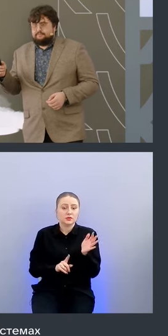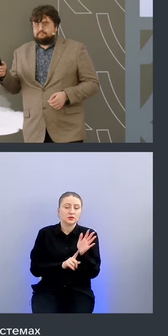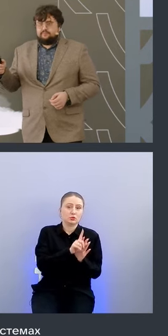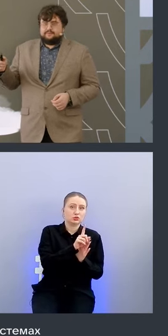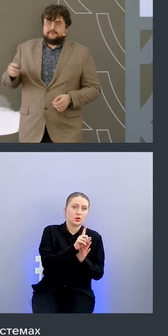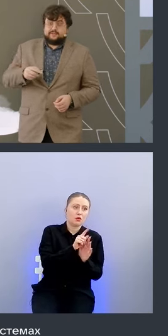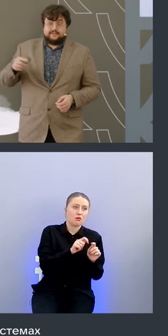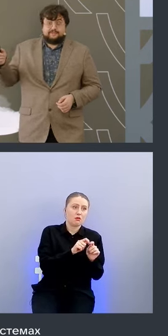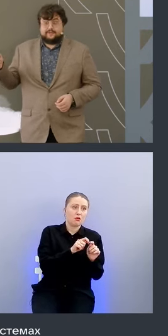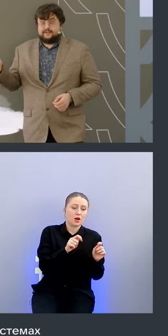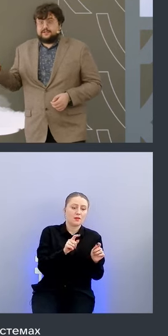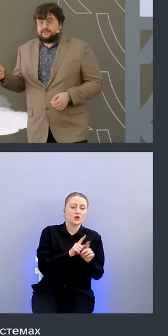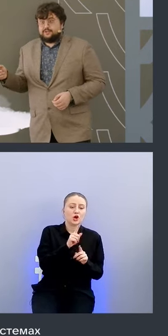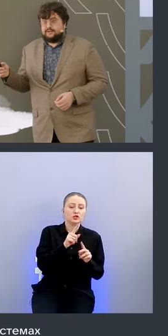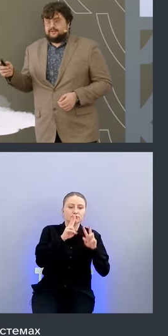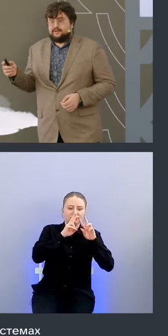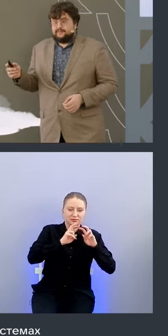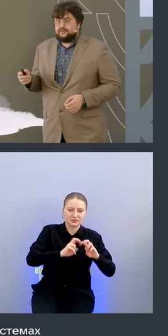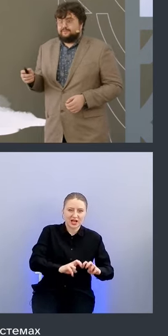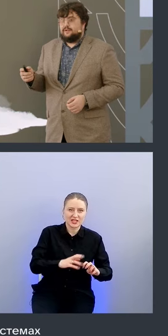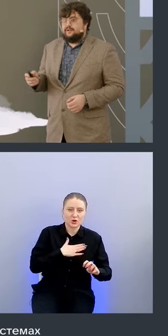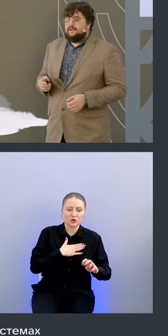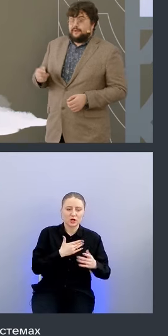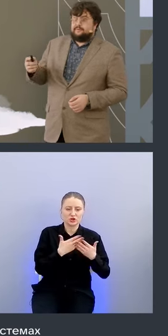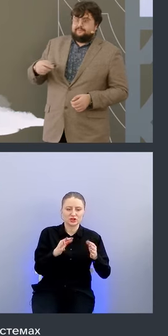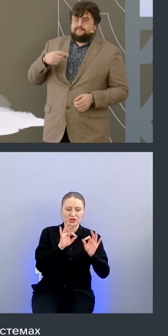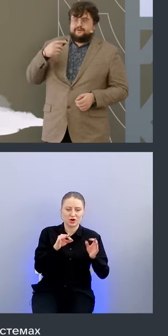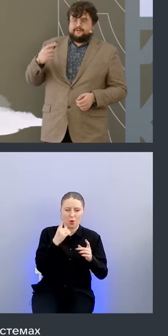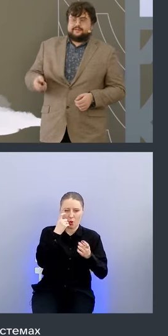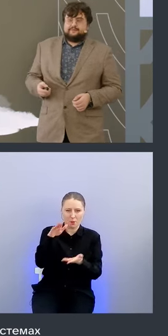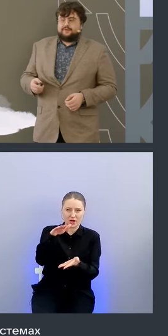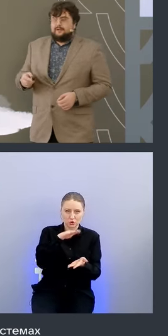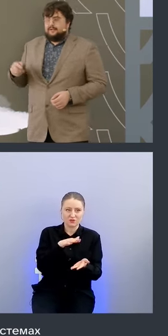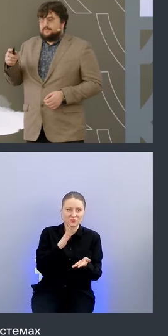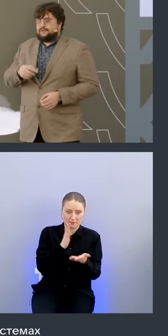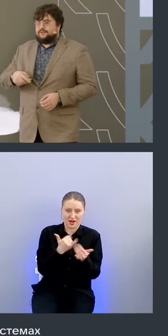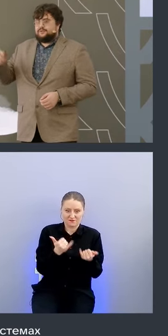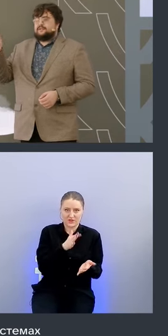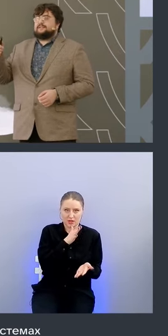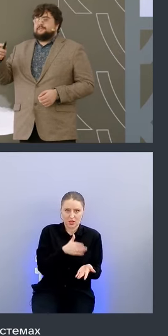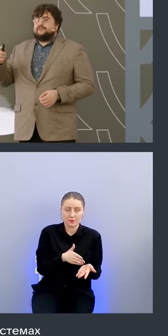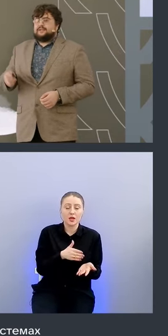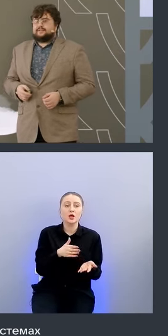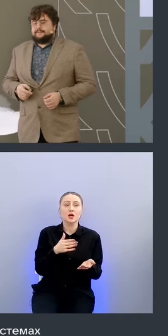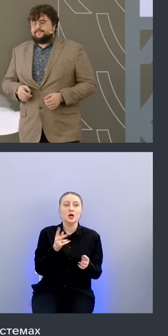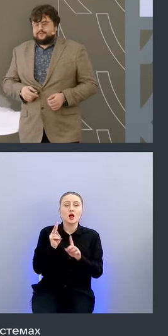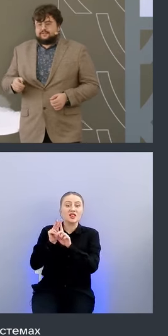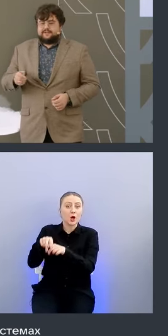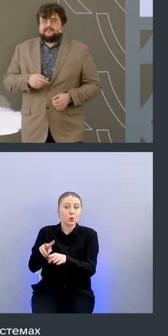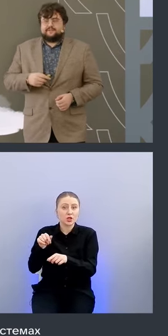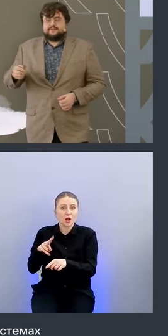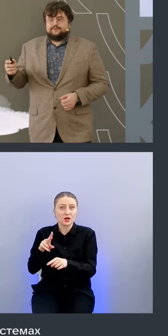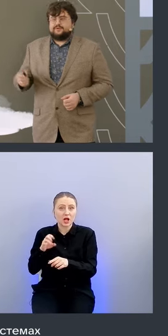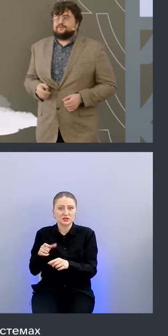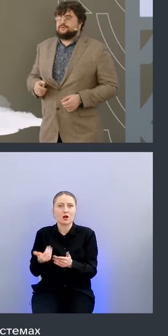момент сканирования наших образов прямо в ран тайме то есть нагрузка на кластер повышается то есть